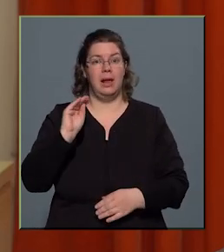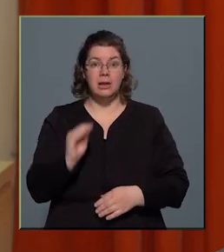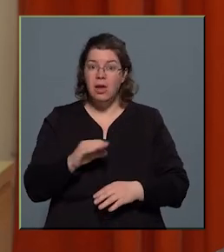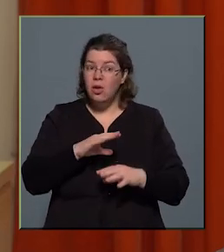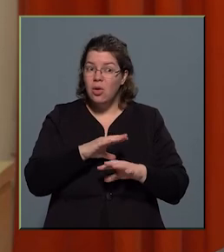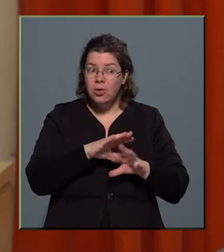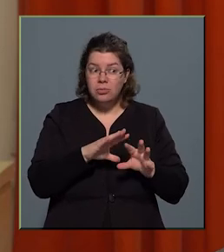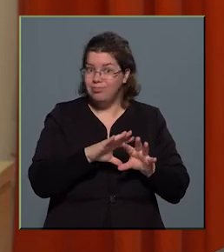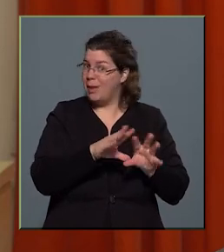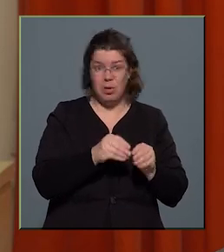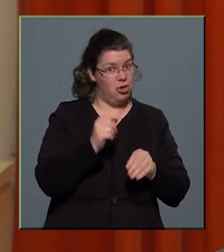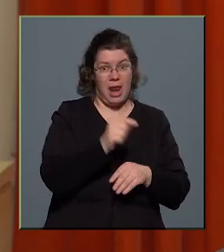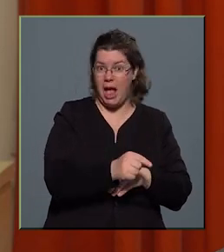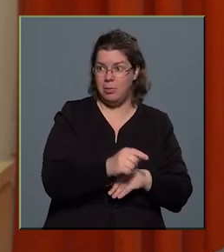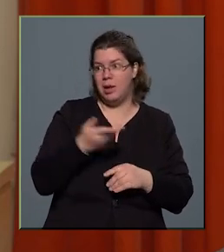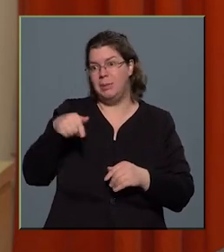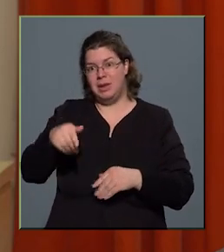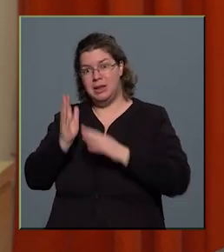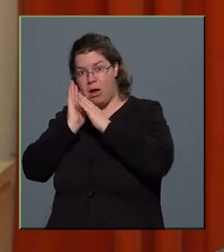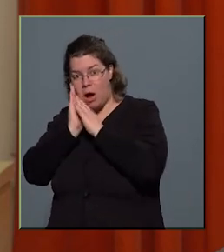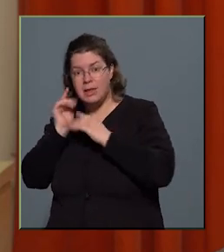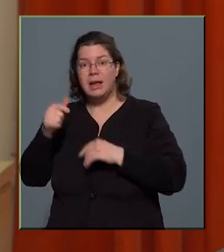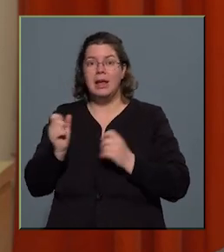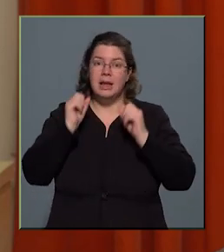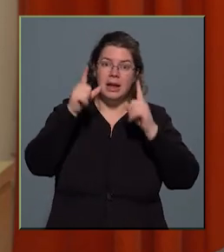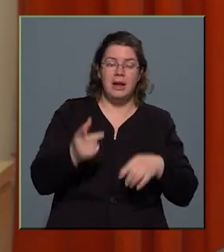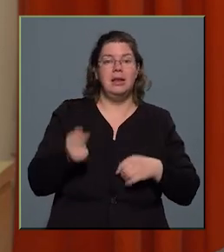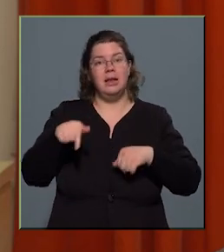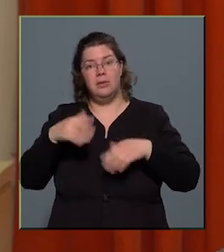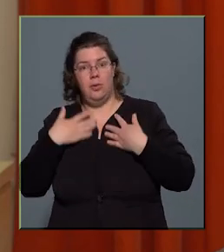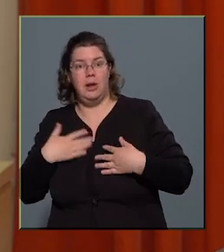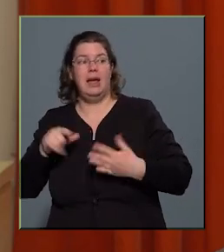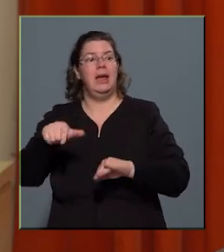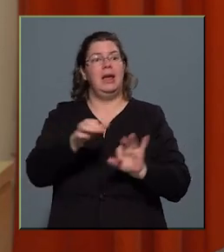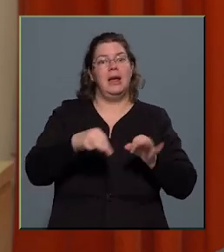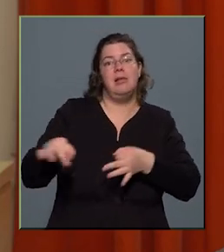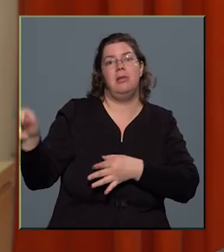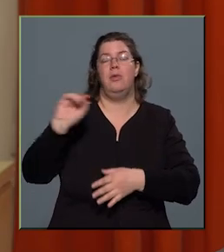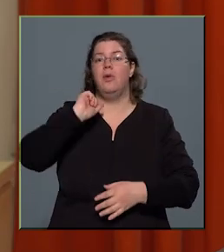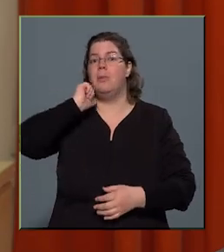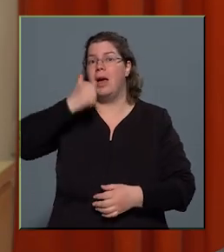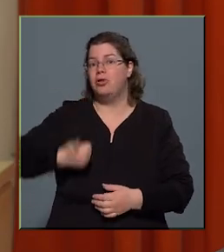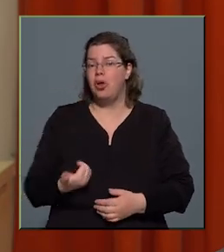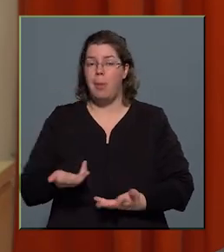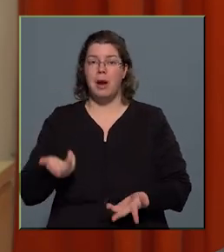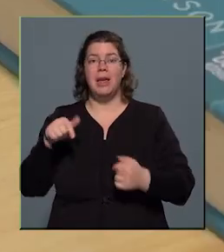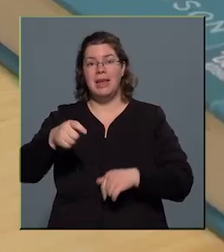a családjában, hanem itt fekszik le, itt kell fel, itt fürdik, itt készül fel másnapra, itt teszi meg a vacsoráját,